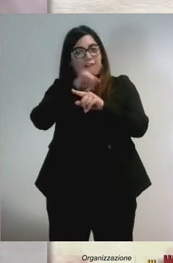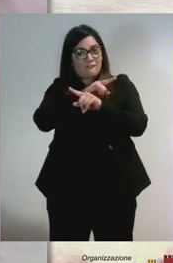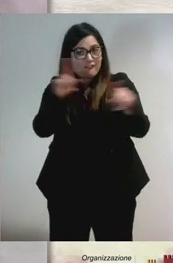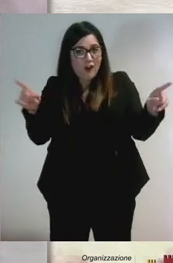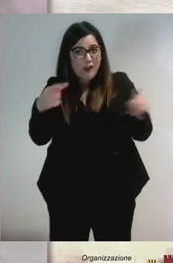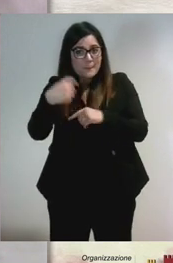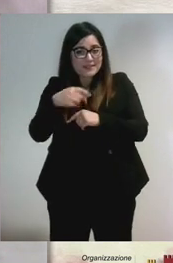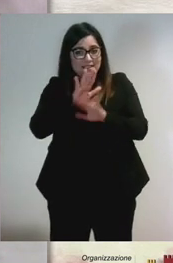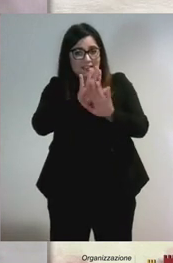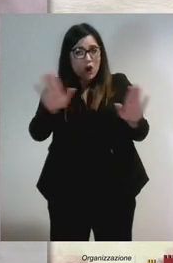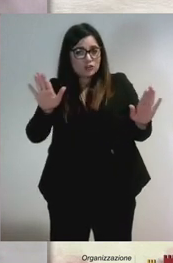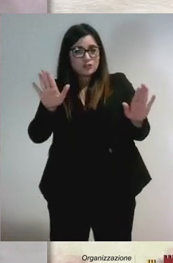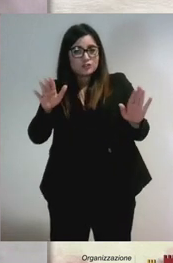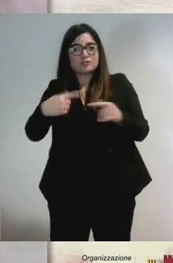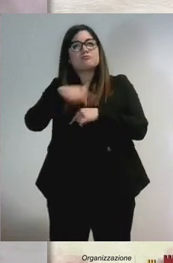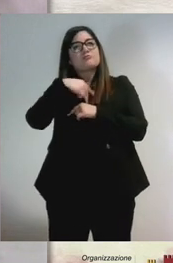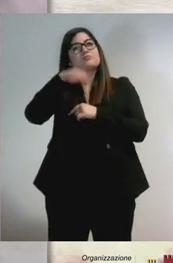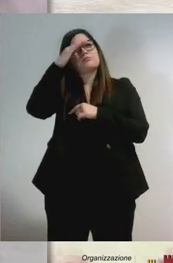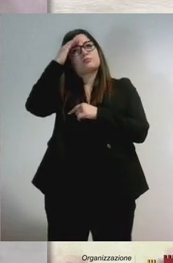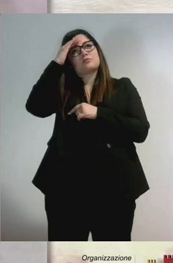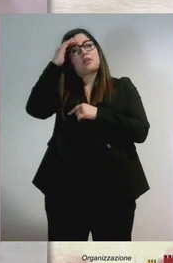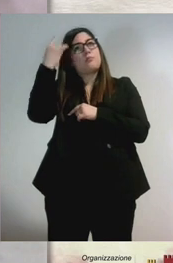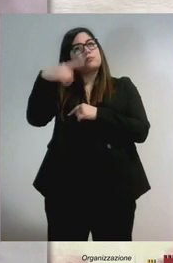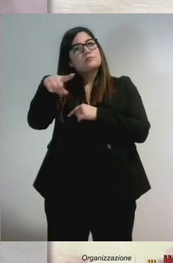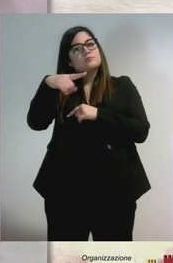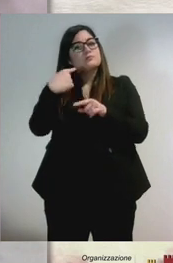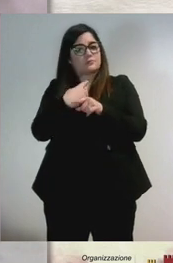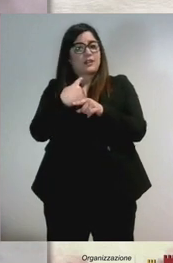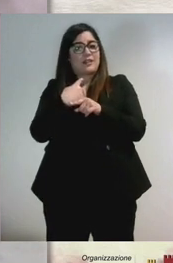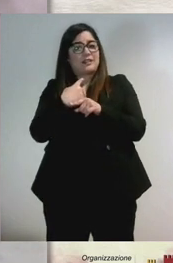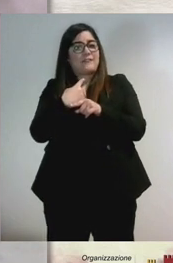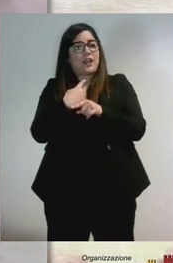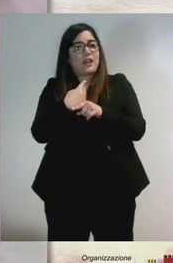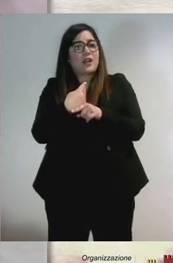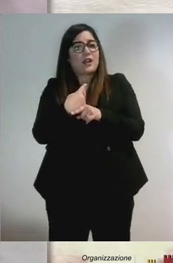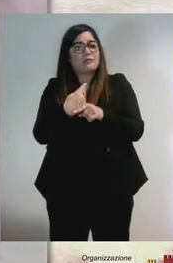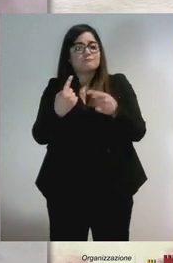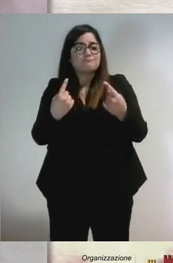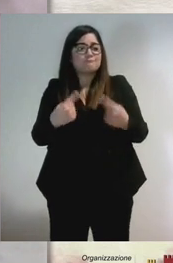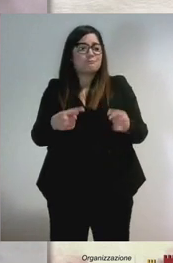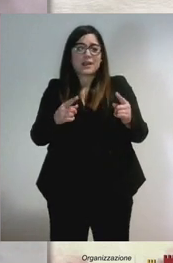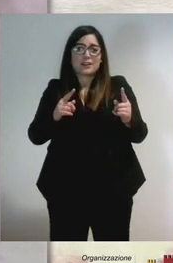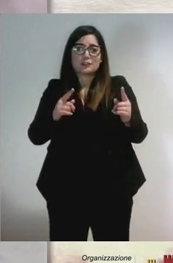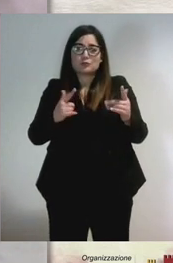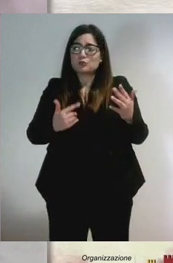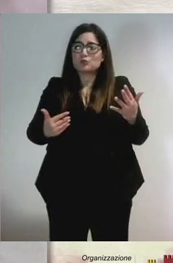Presidente, deve essere per tutto il nostro Paese.